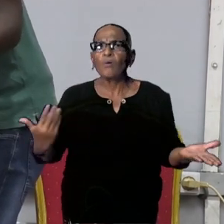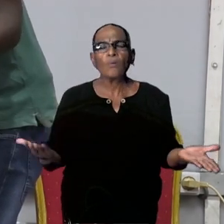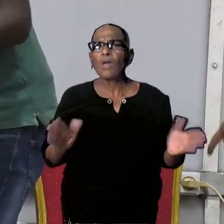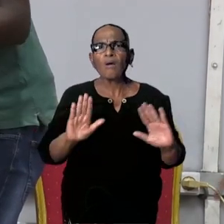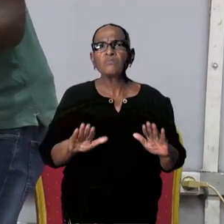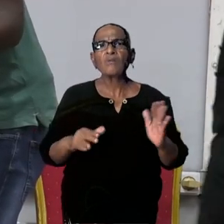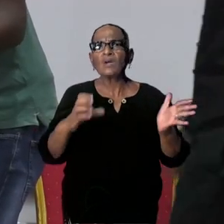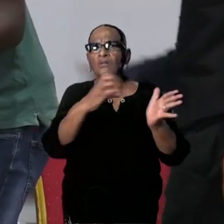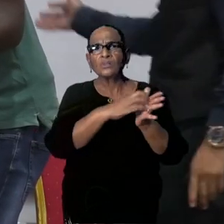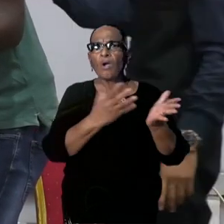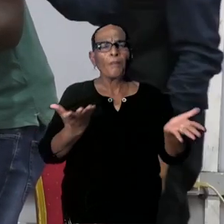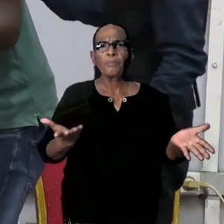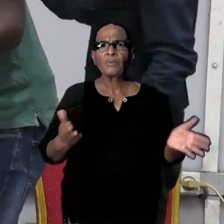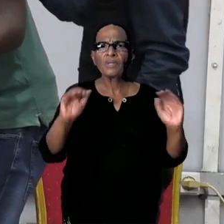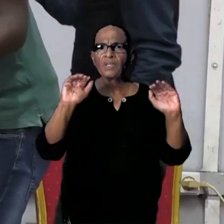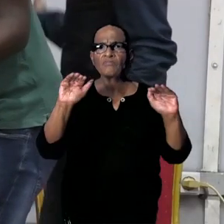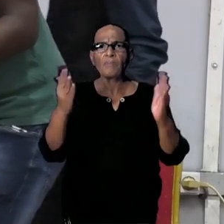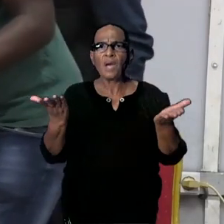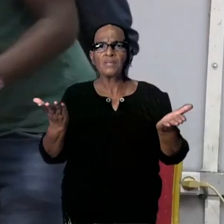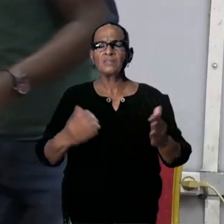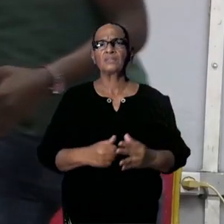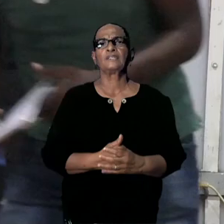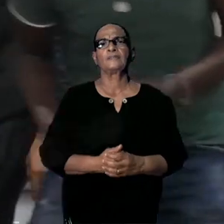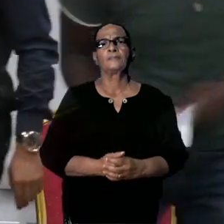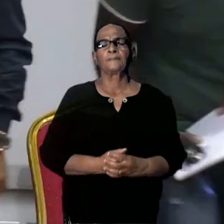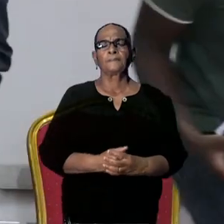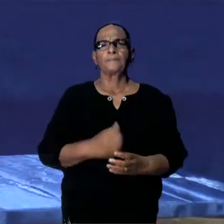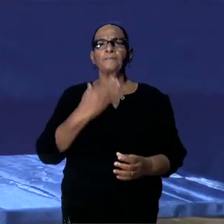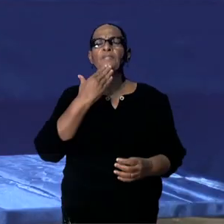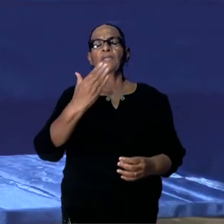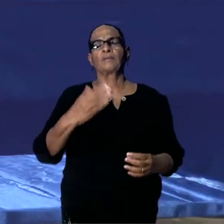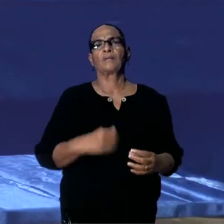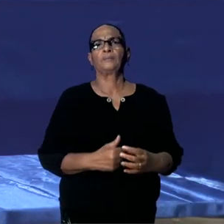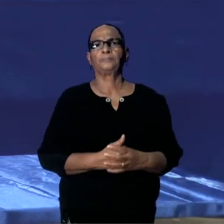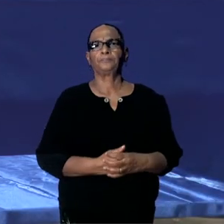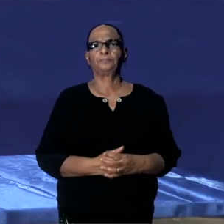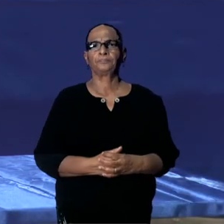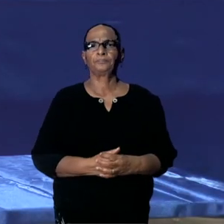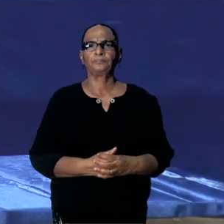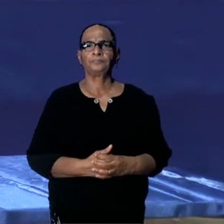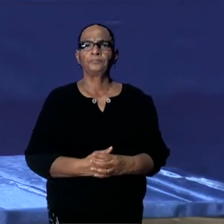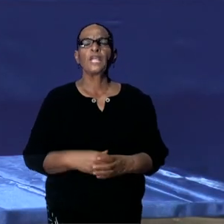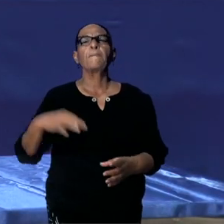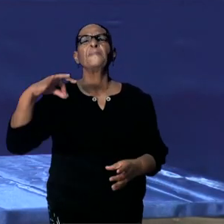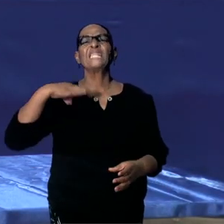dat deze informatie nog steeds ontbreekt? Dank u wel. Dank u wel, minister Amoxi. Dank u